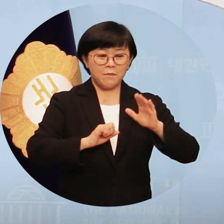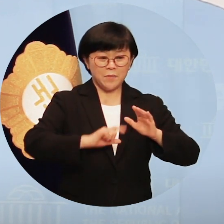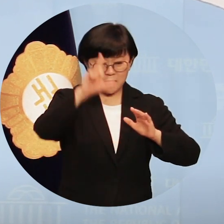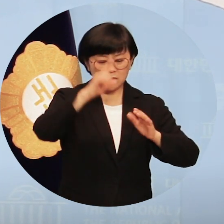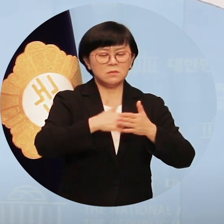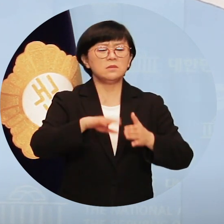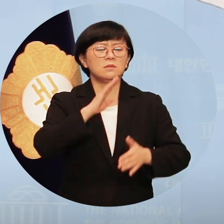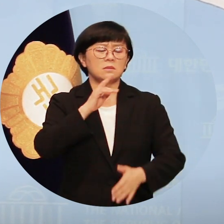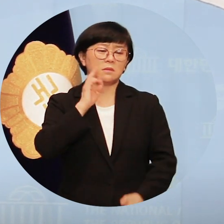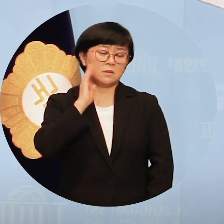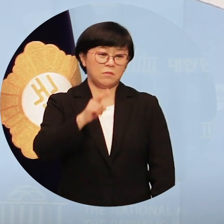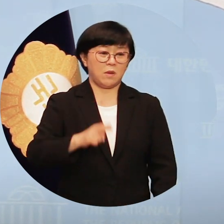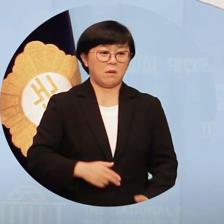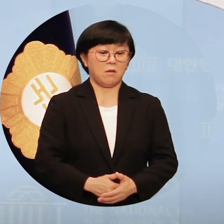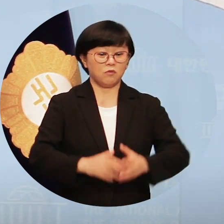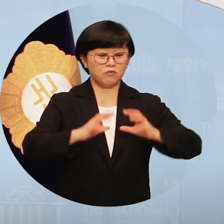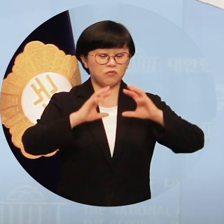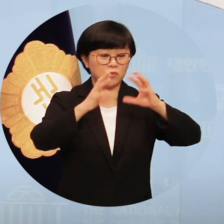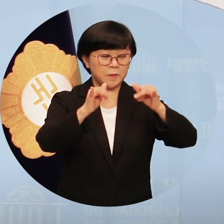인색한 나라가 없습니다.